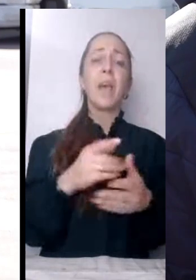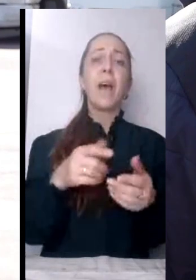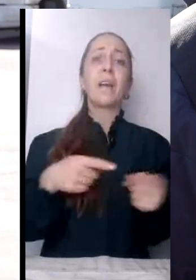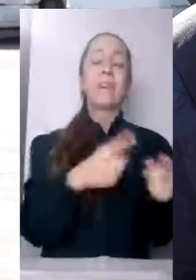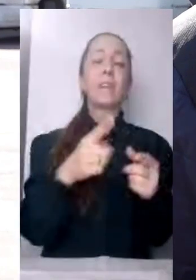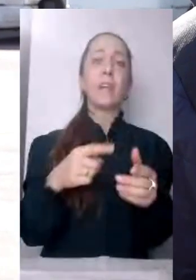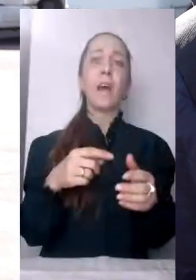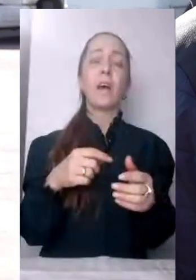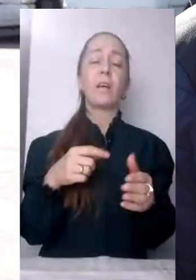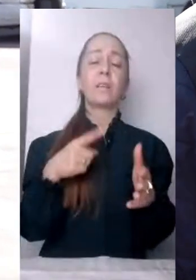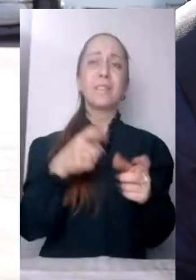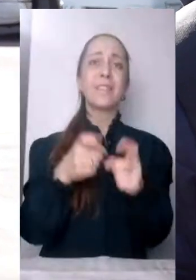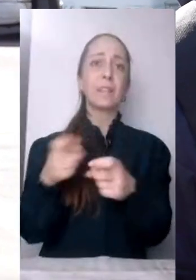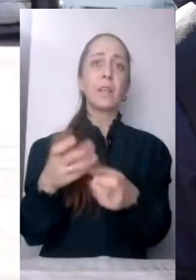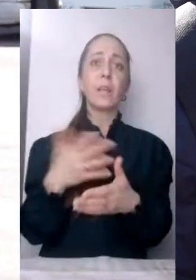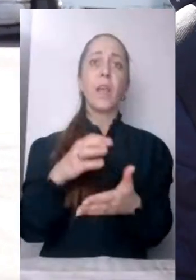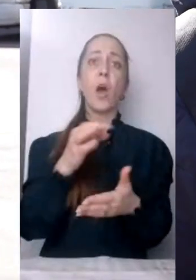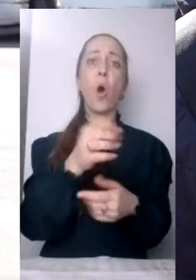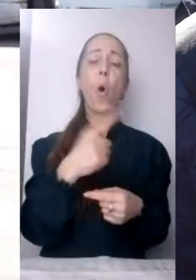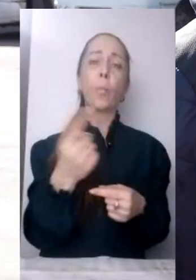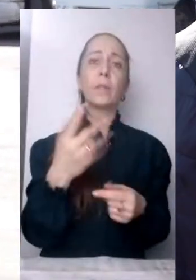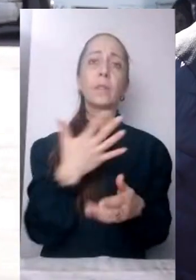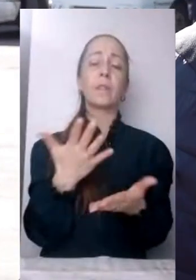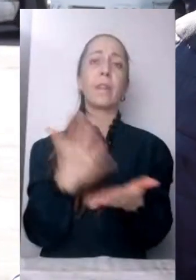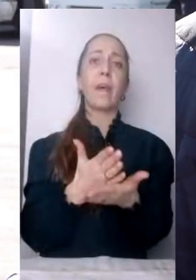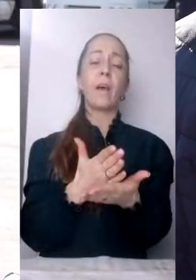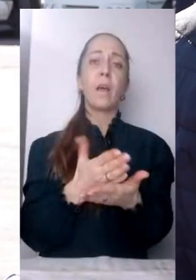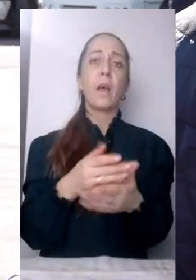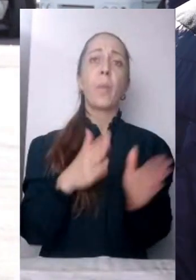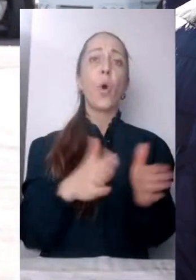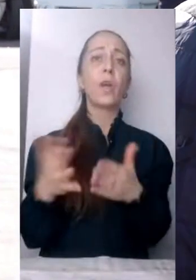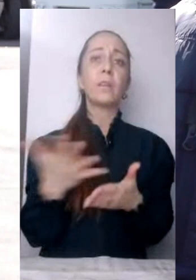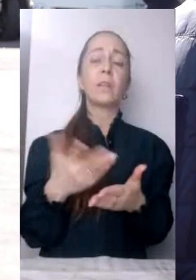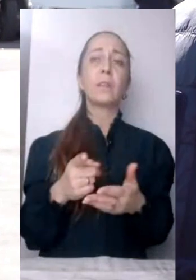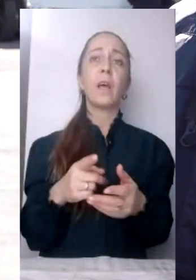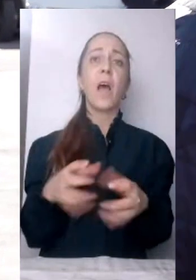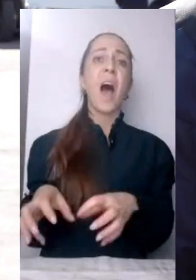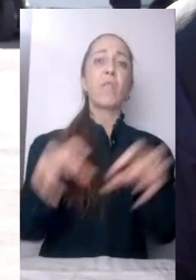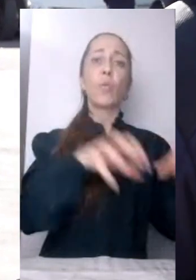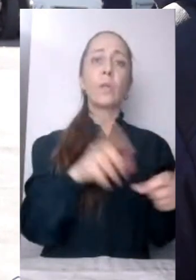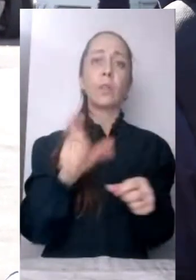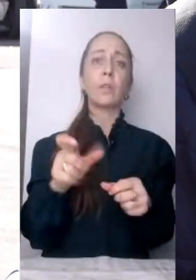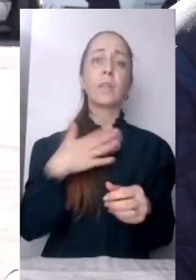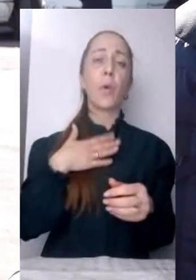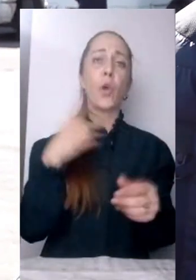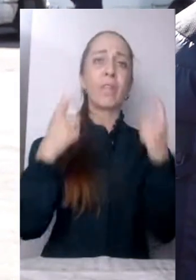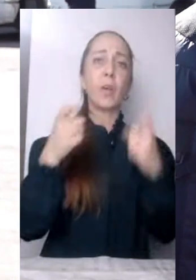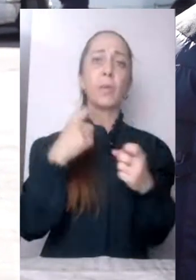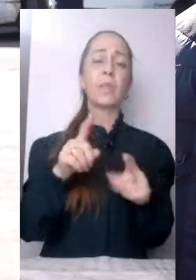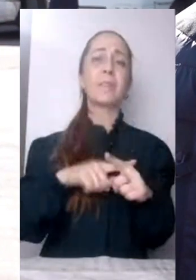безпосередньо визначають порядок тих, хто евакуюється. За моєю інформацією, в першу чергу, це жінки, жінки з дітьми, це